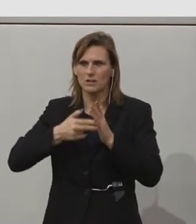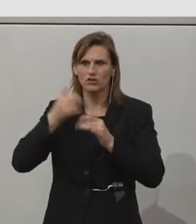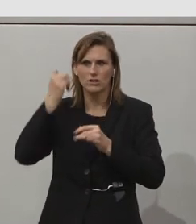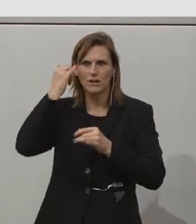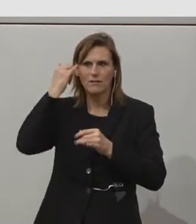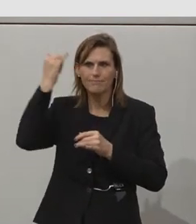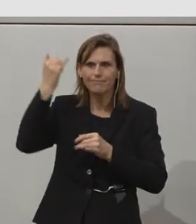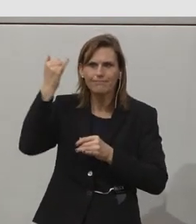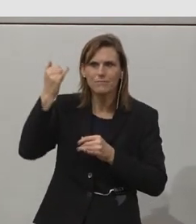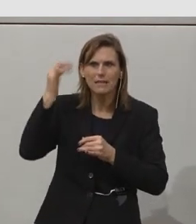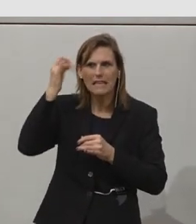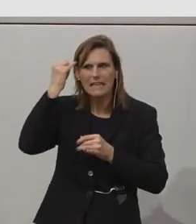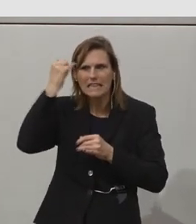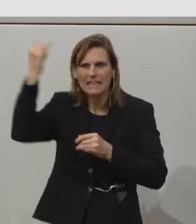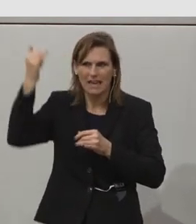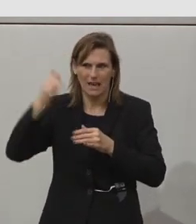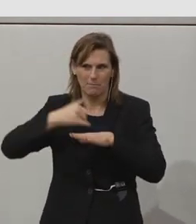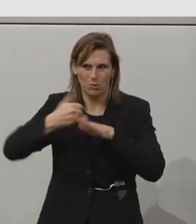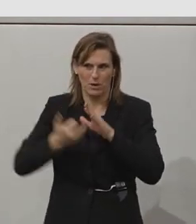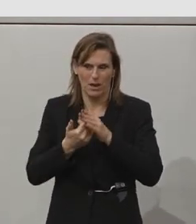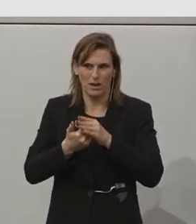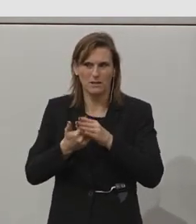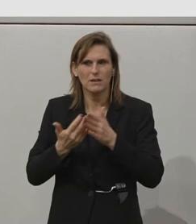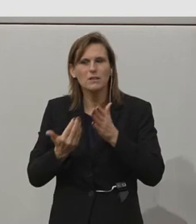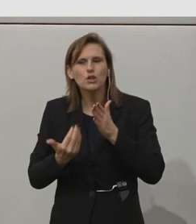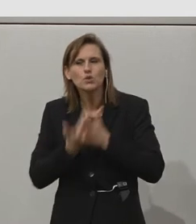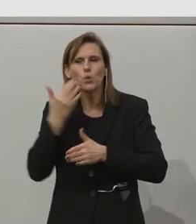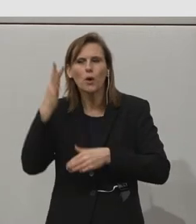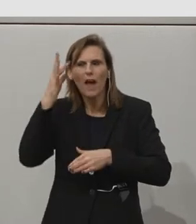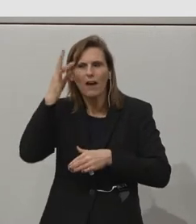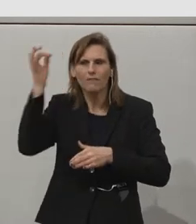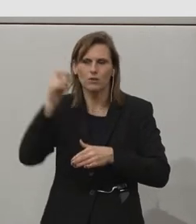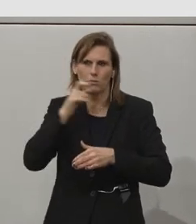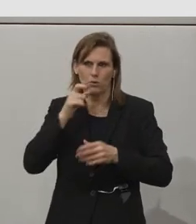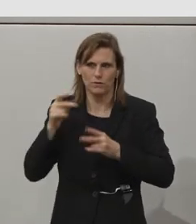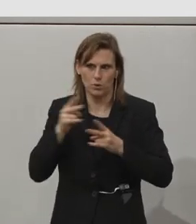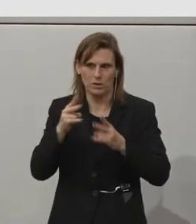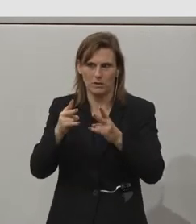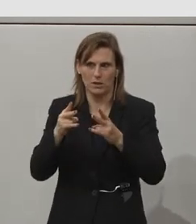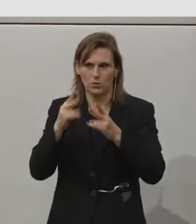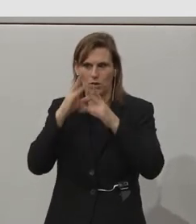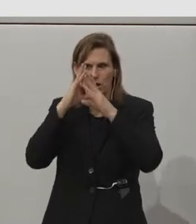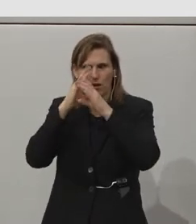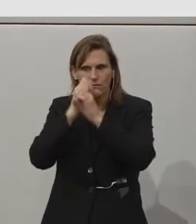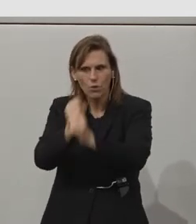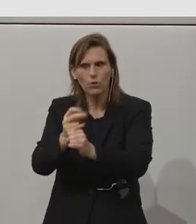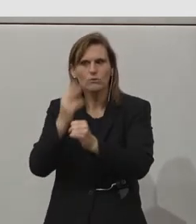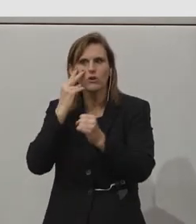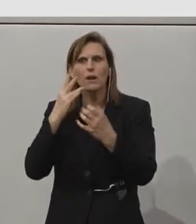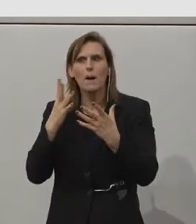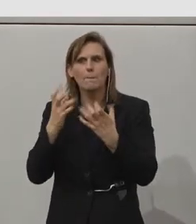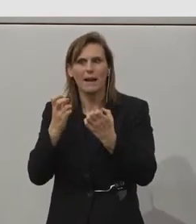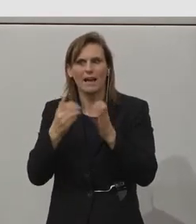eingehen und zwar, es ist eine Neuerfindung in der Berufsorientierung und der Fokus liegt in der praktischen